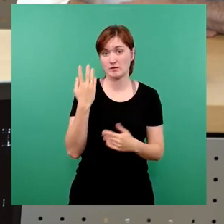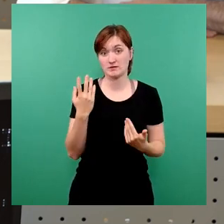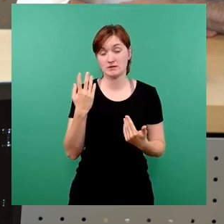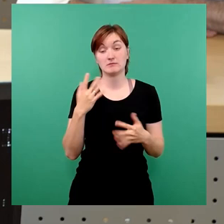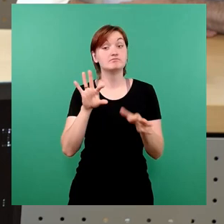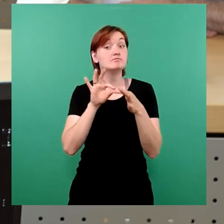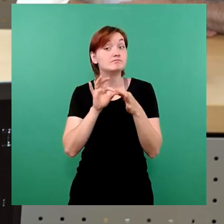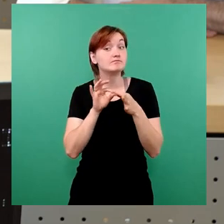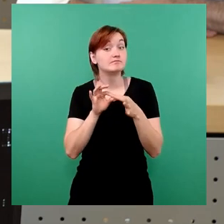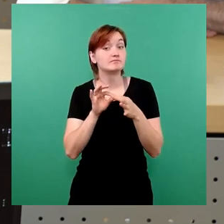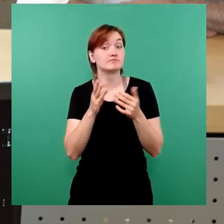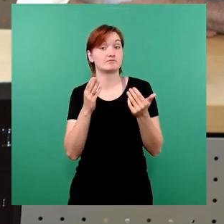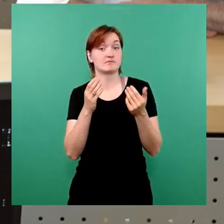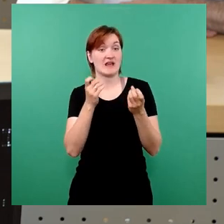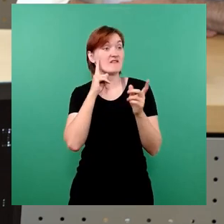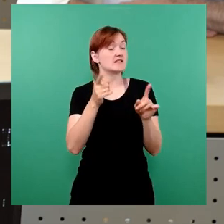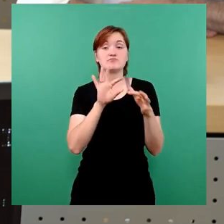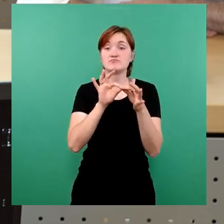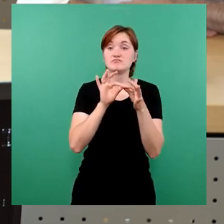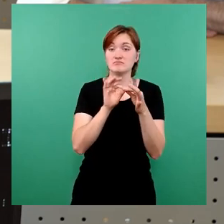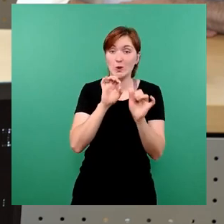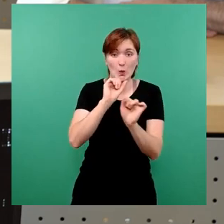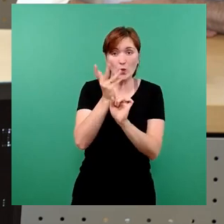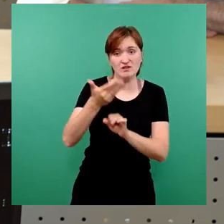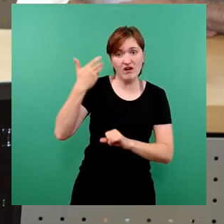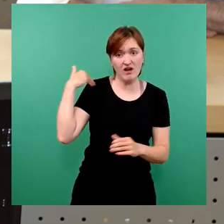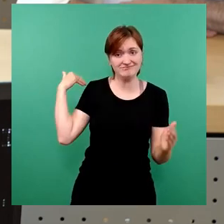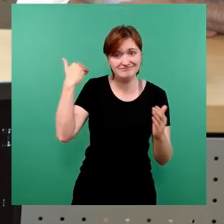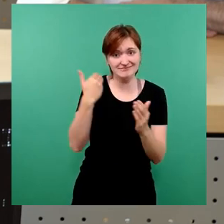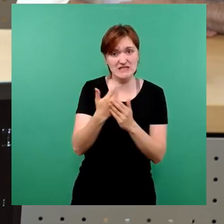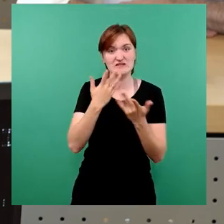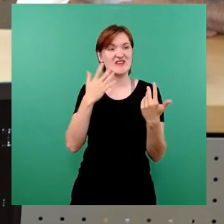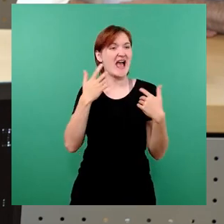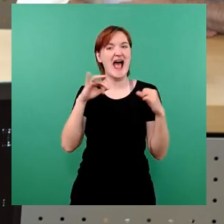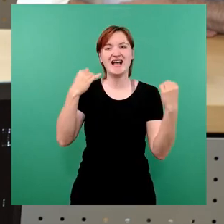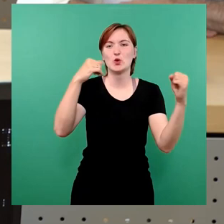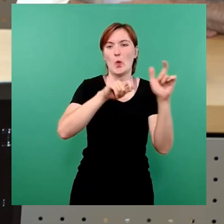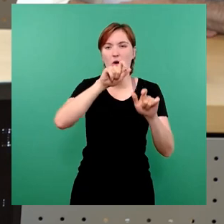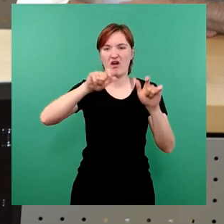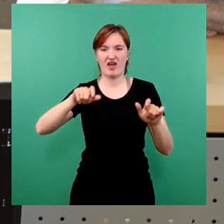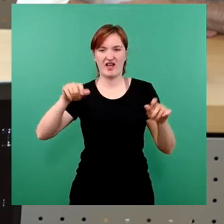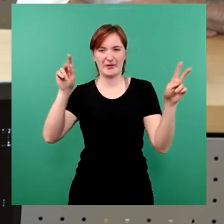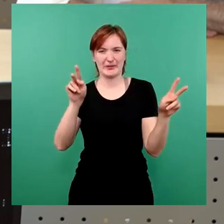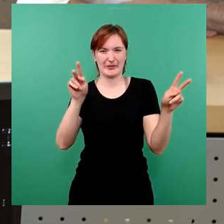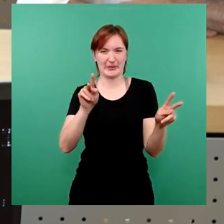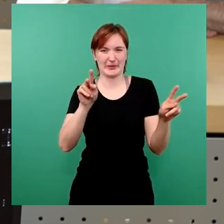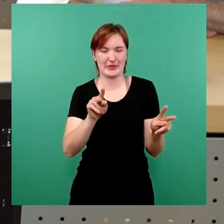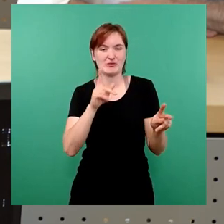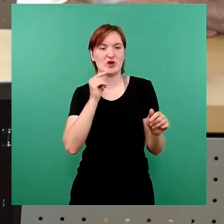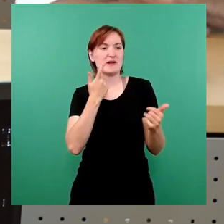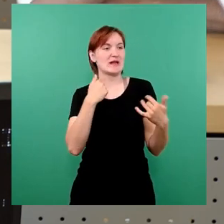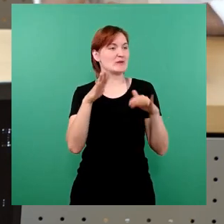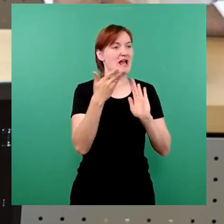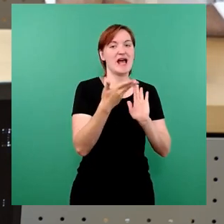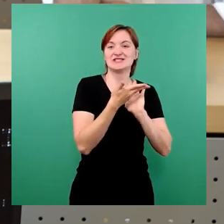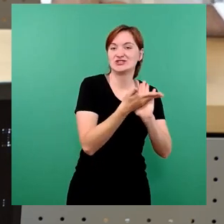auch infolge der Corona-Krise viel weniger Akteure gibt. Das heißt, eine Menge Schausteller, Menge auch